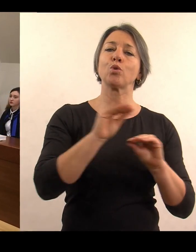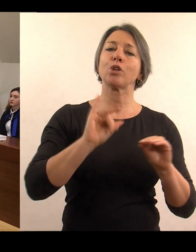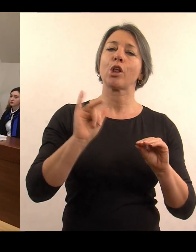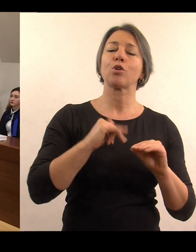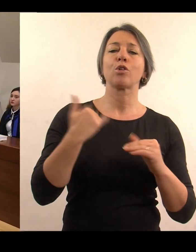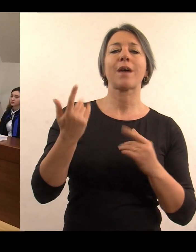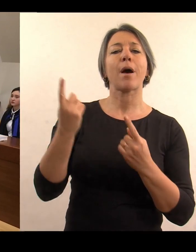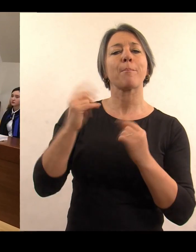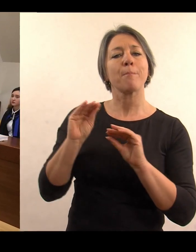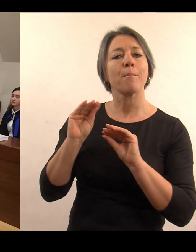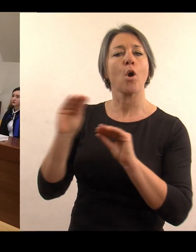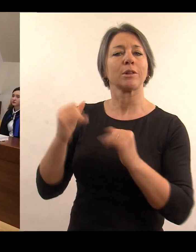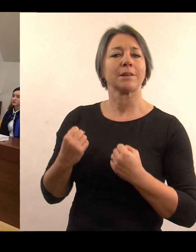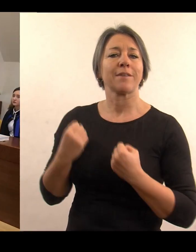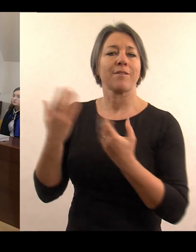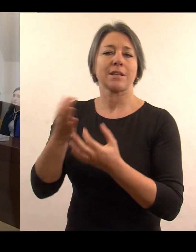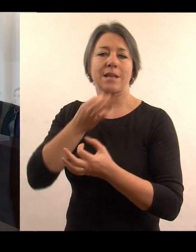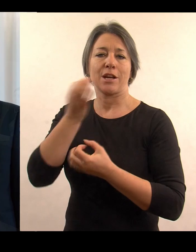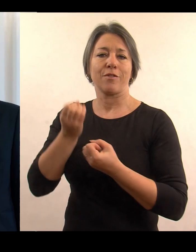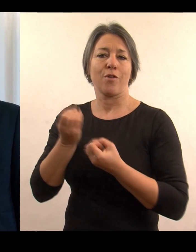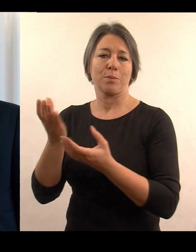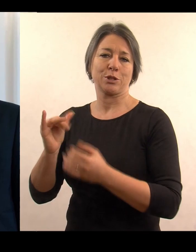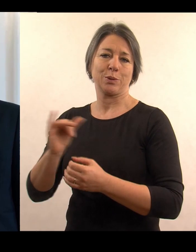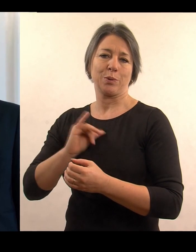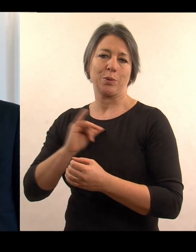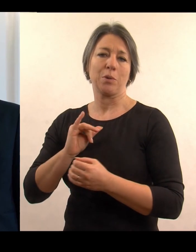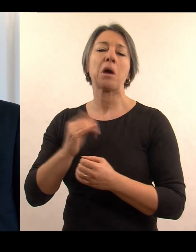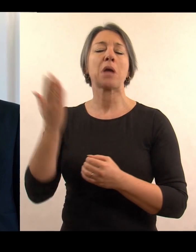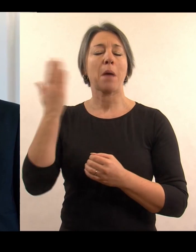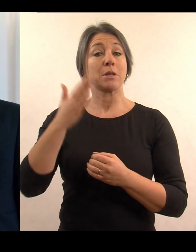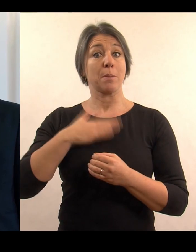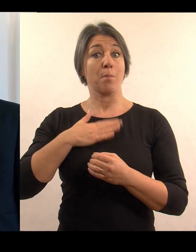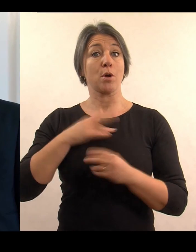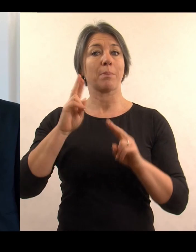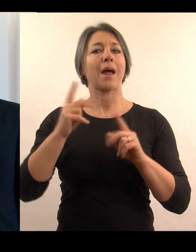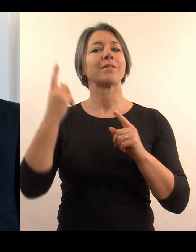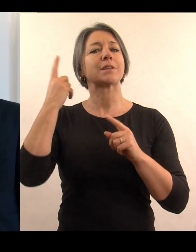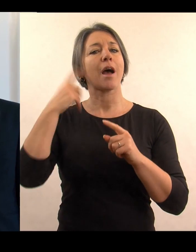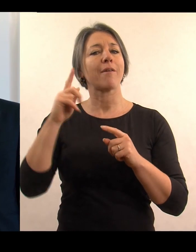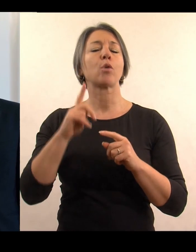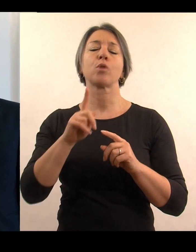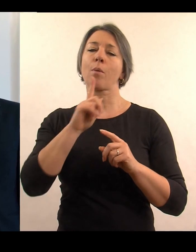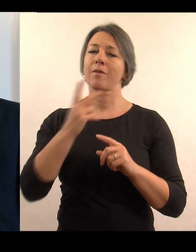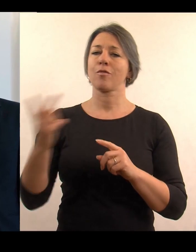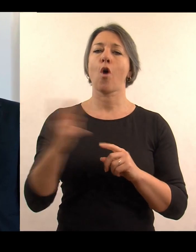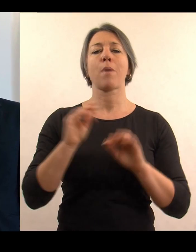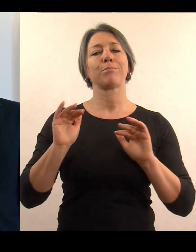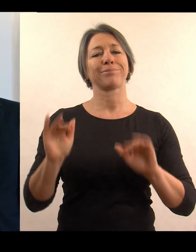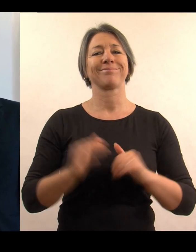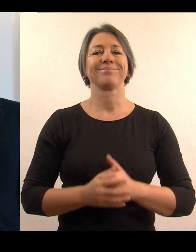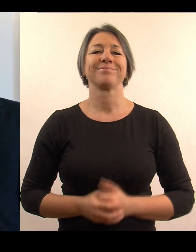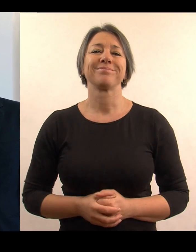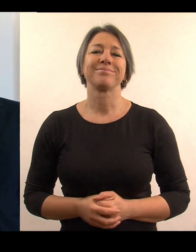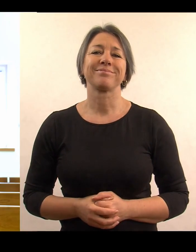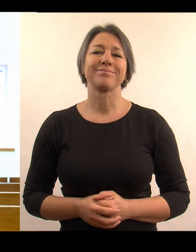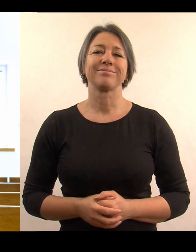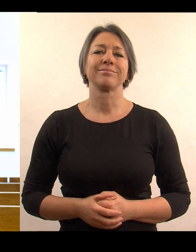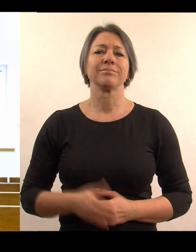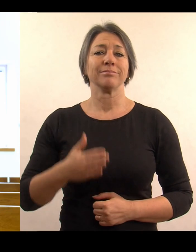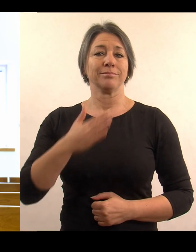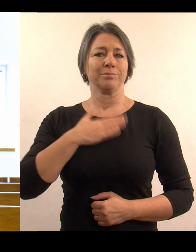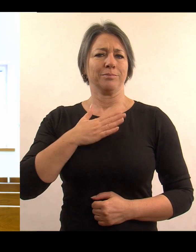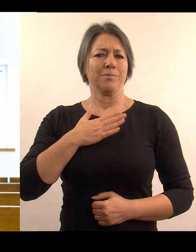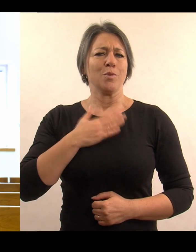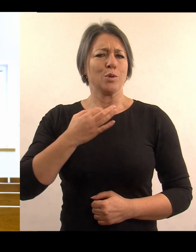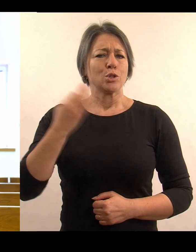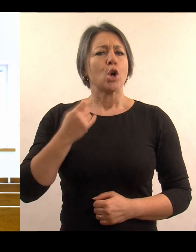chtějí něco naučit, chtějí jim něco předat. A v tom si myslím, že naše fakulta je dobrá. Pro mě je studium práv